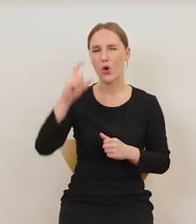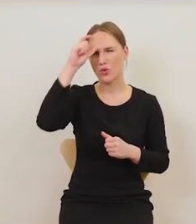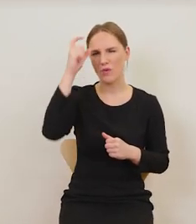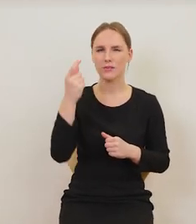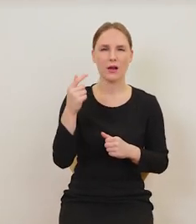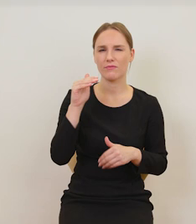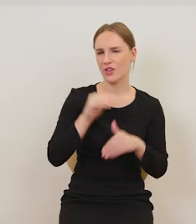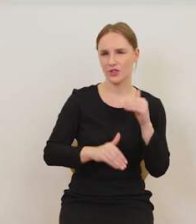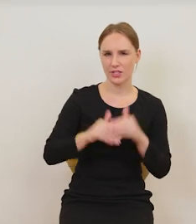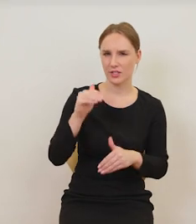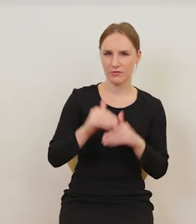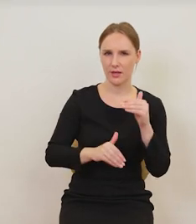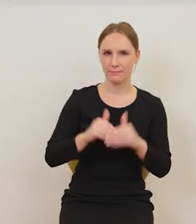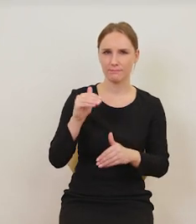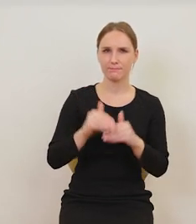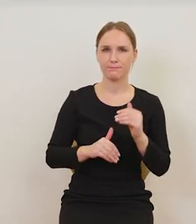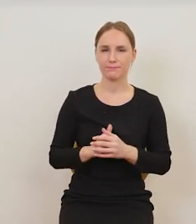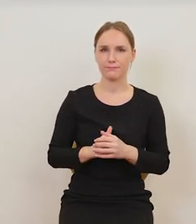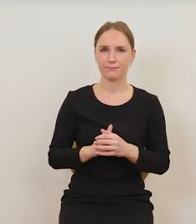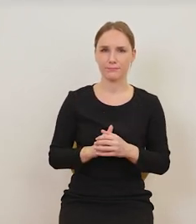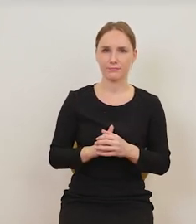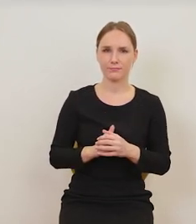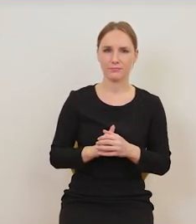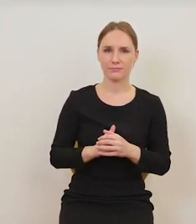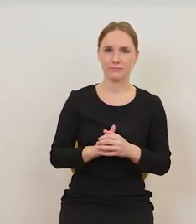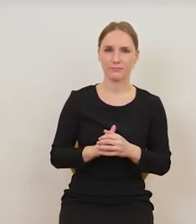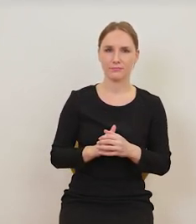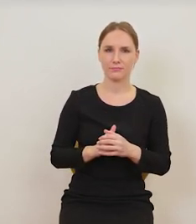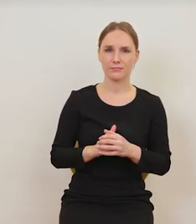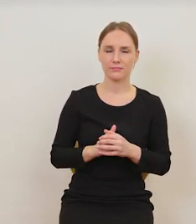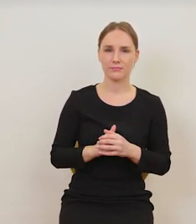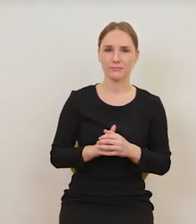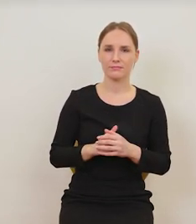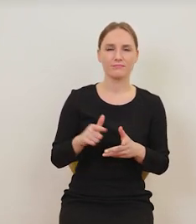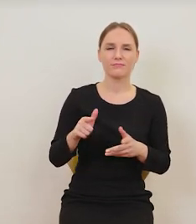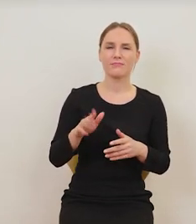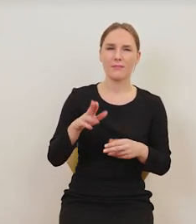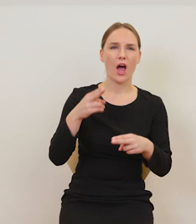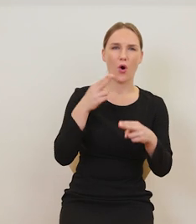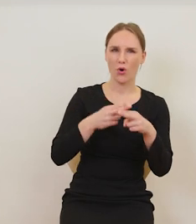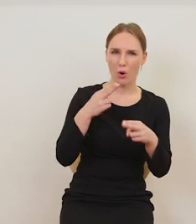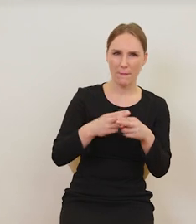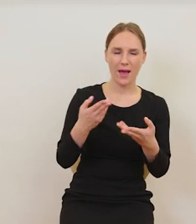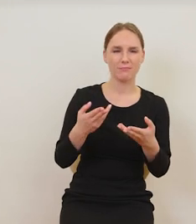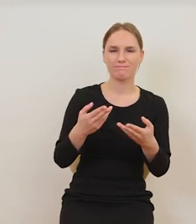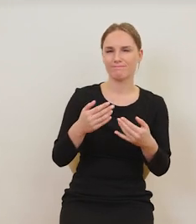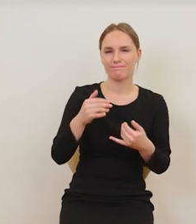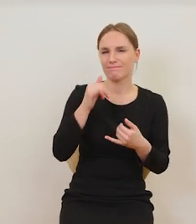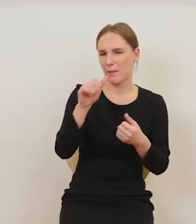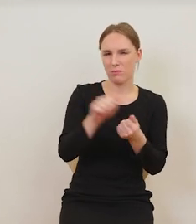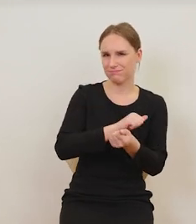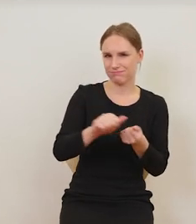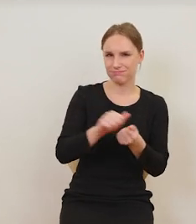nieszczęśliwym, nie mógł sobie poradzić ze swoją ułomnością. Był dzieckiem niezwykle bogatych